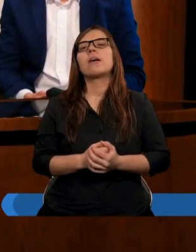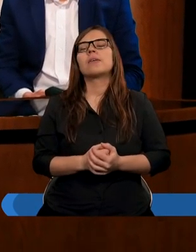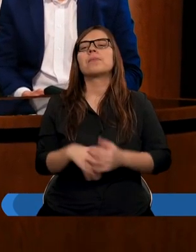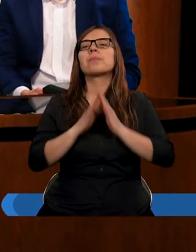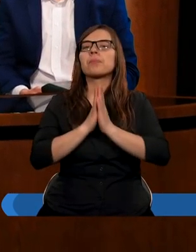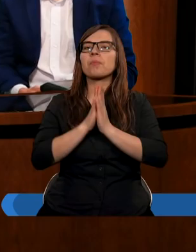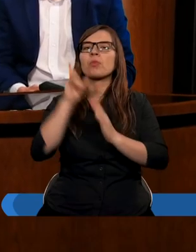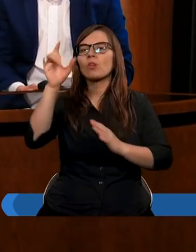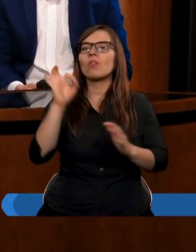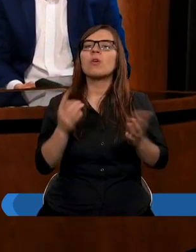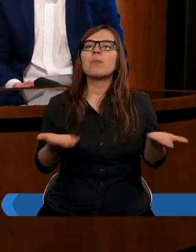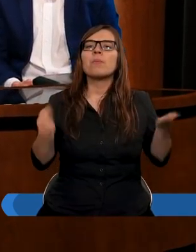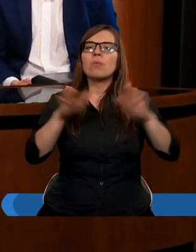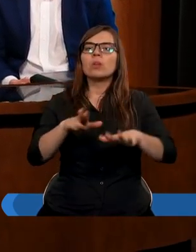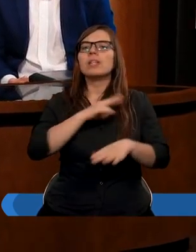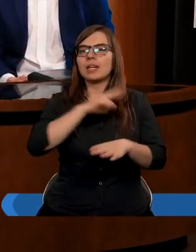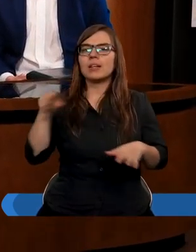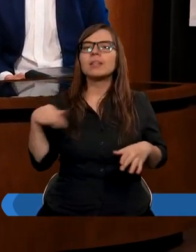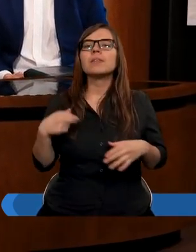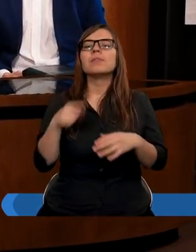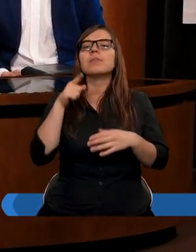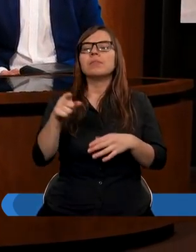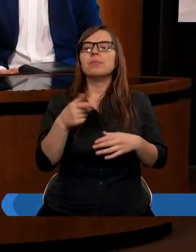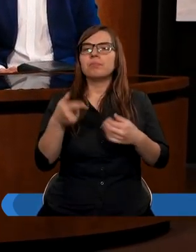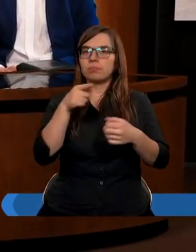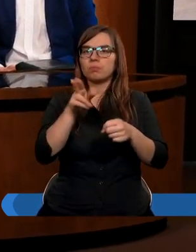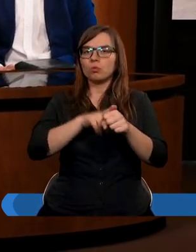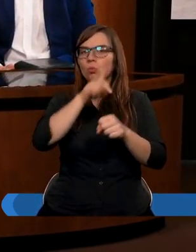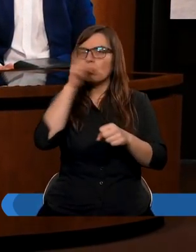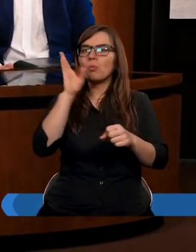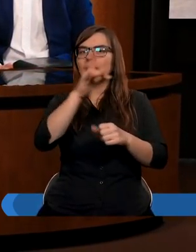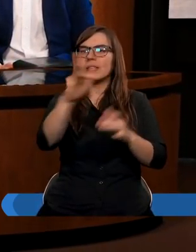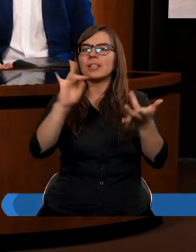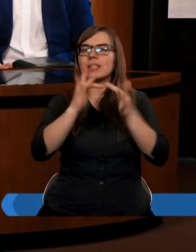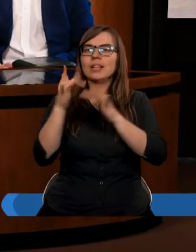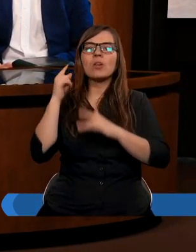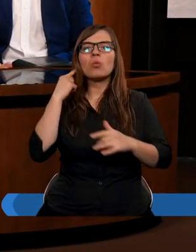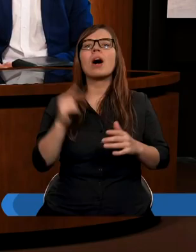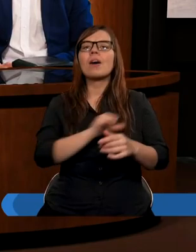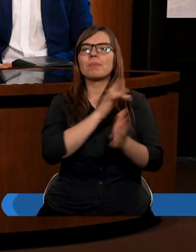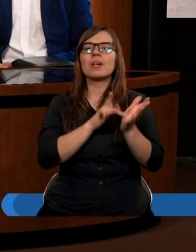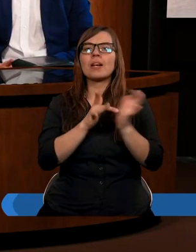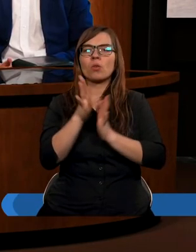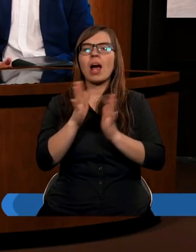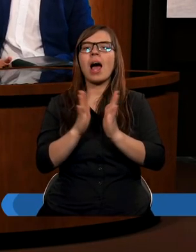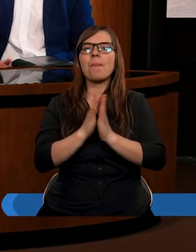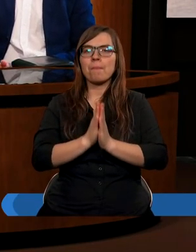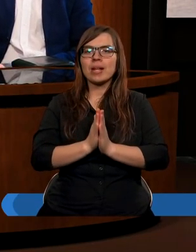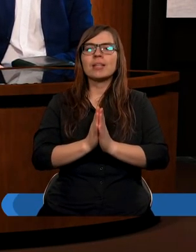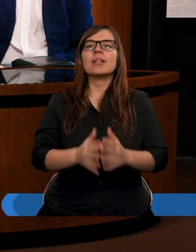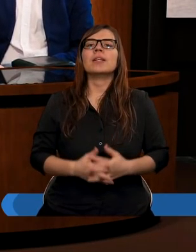Proszę Cię, Twoje błogosławieństwo dla nas, a także dla tych, którzy będą tego słuchać. W imieniu Pana Jezusa. Amen. Amen.